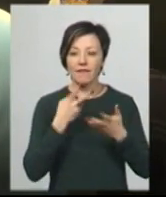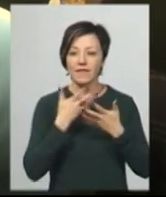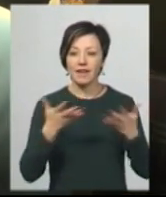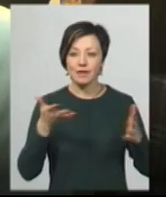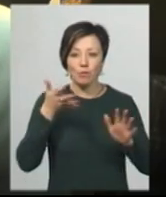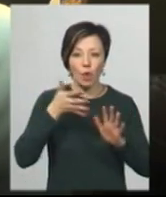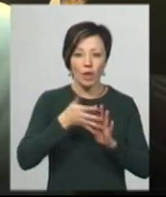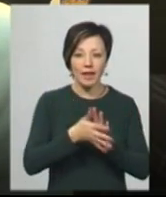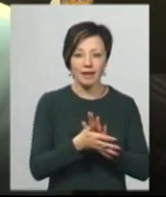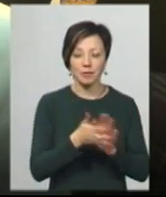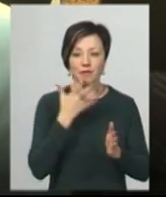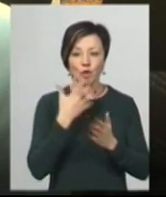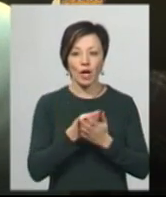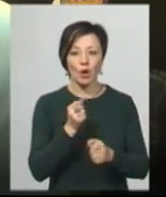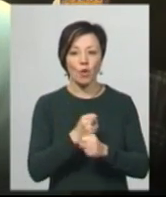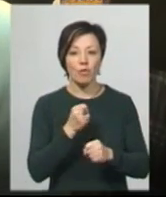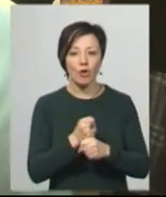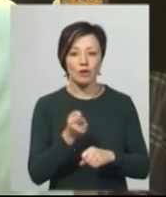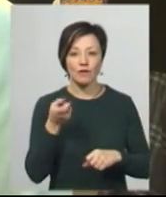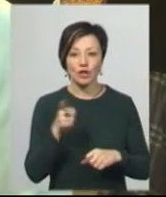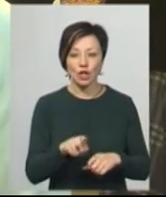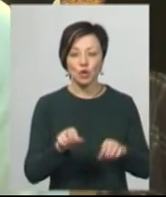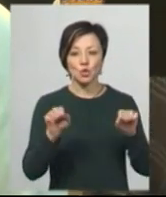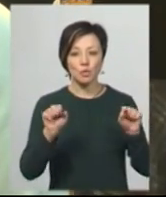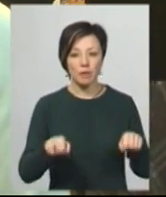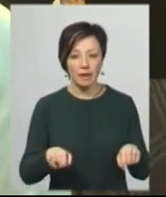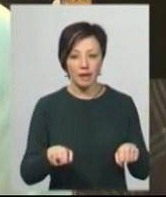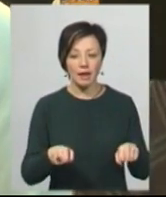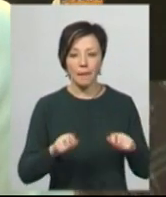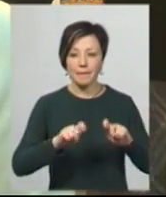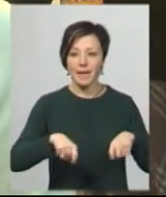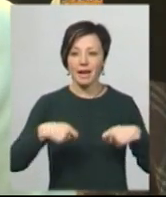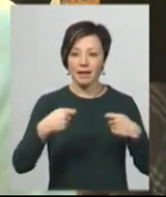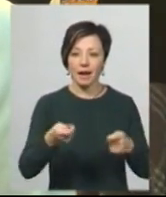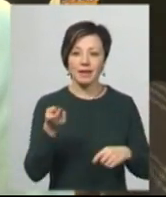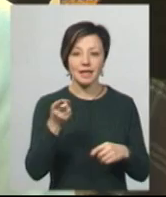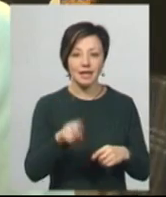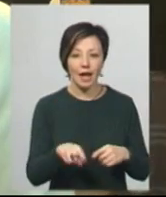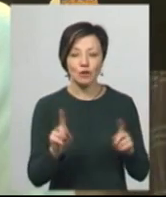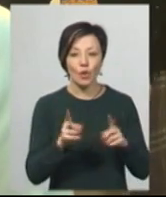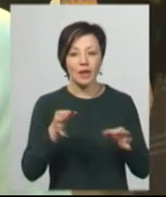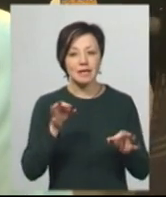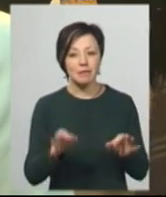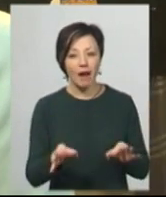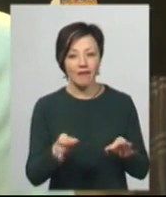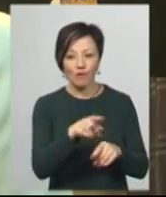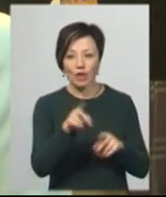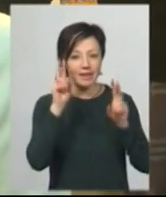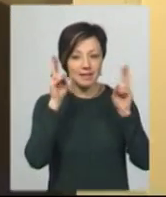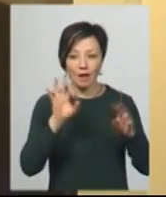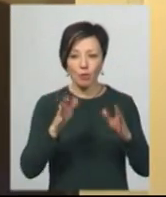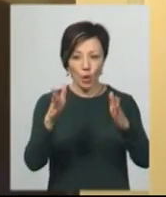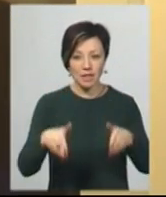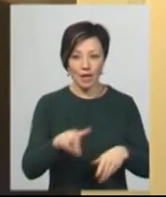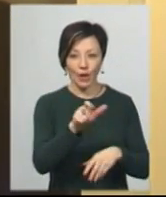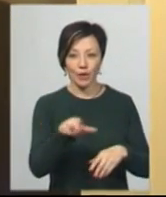проникливими в своїх роботах, що вони зуміли передати те, чого насправді вони не знали про цих